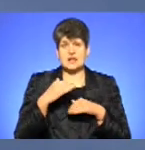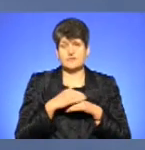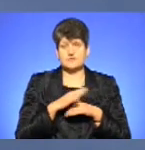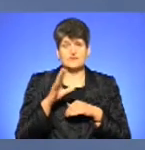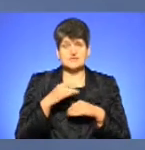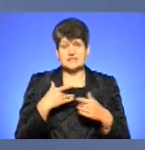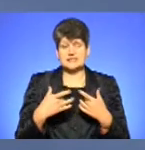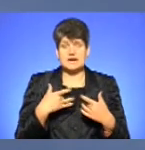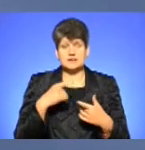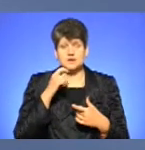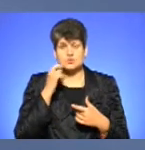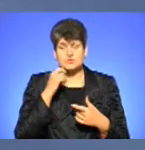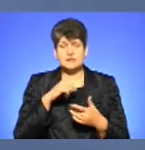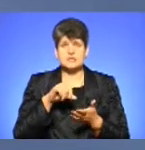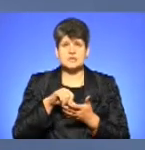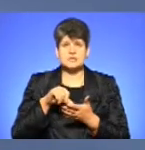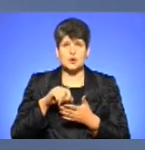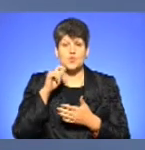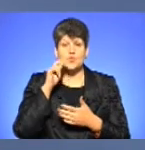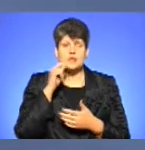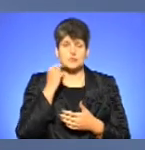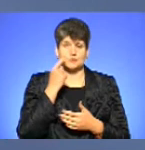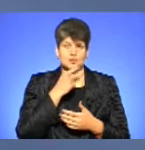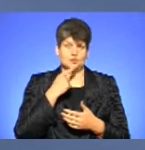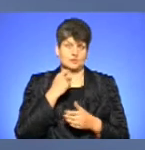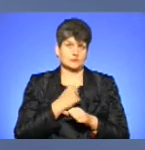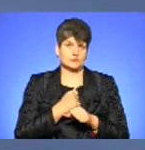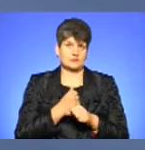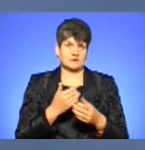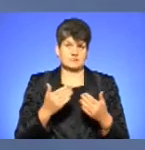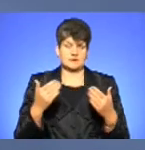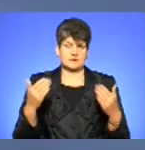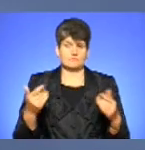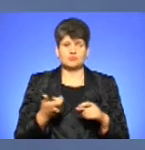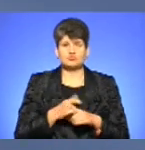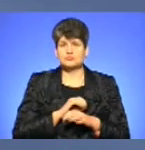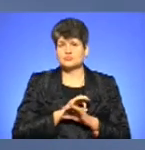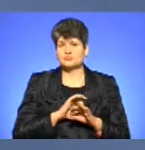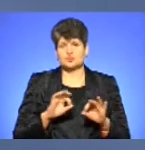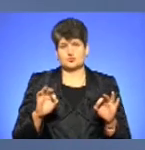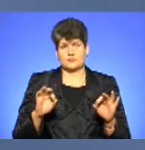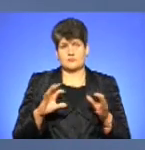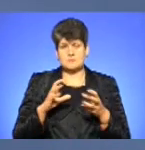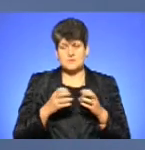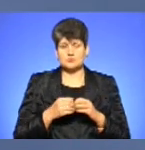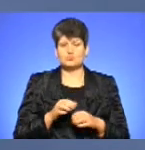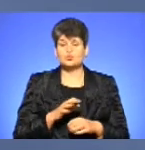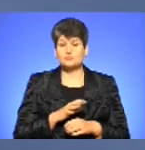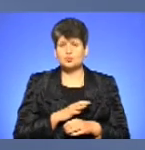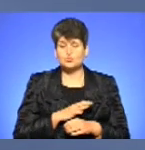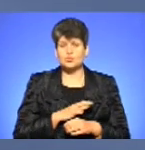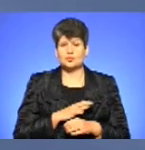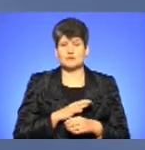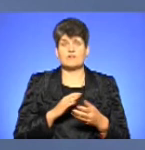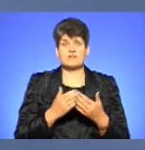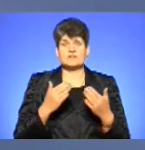всі театри з України ставили вистави української, прекрасні вистави. І, знов-таки, дуже чудовим підсумком для мене було, в